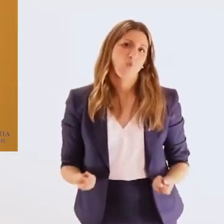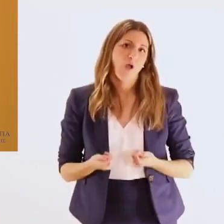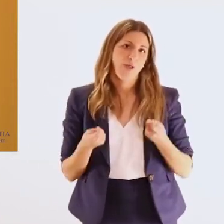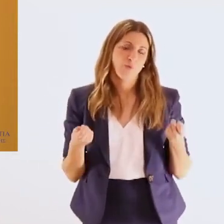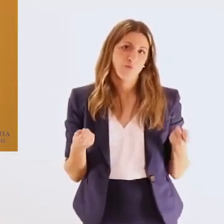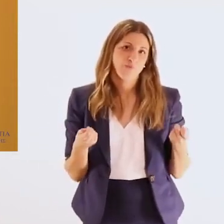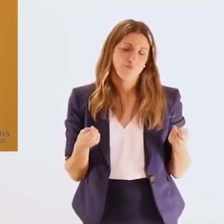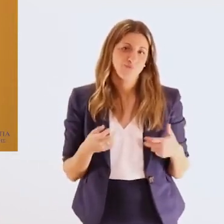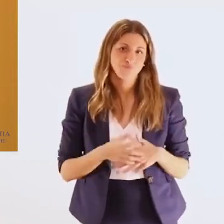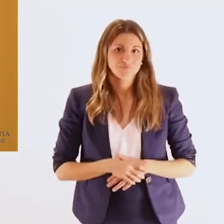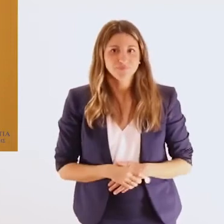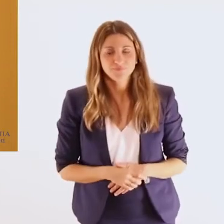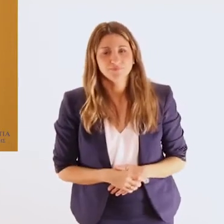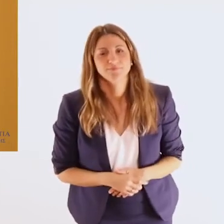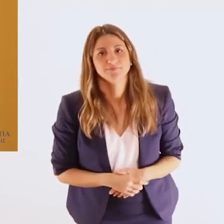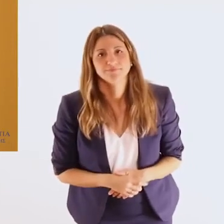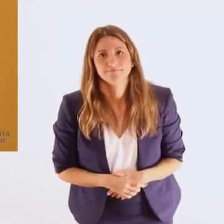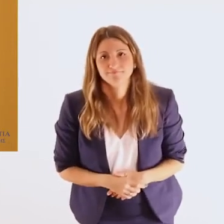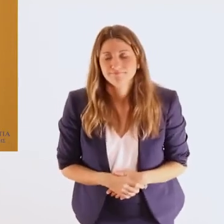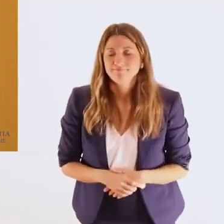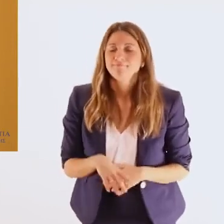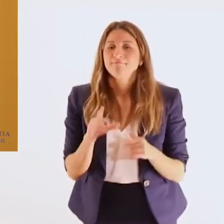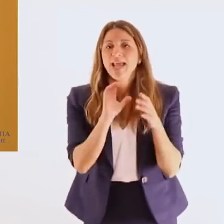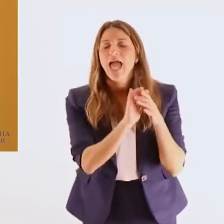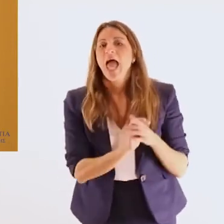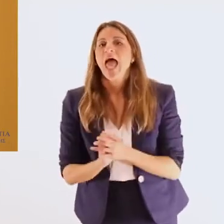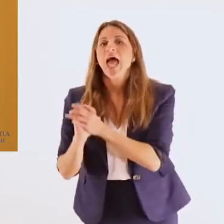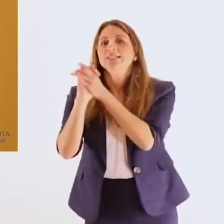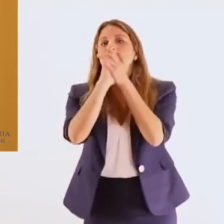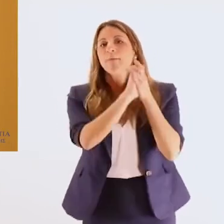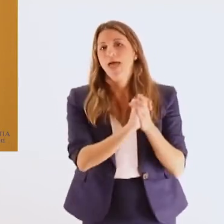Ινστιτούτο της μεγάλη τιμή και χαρά